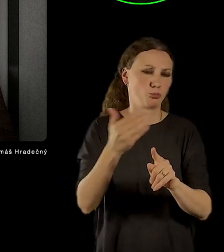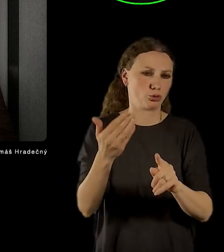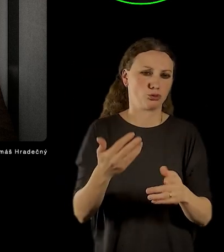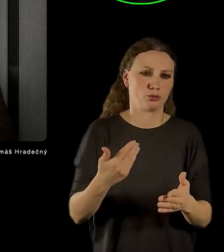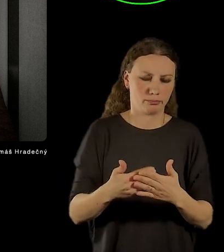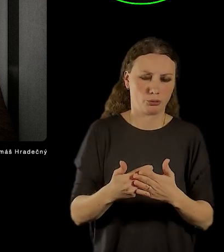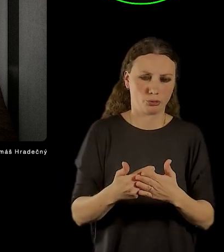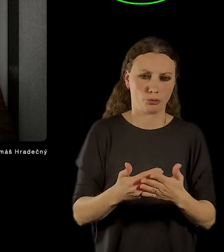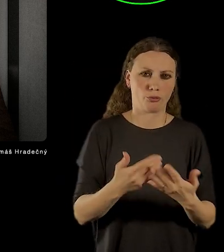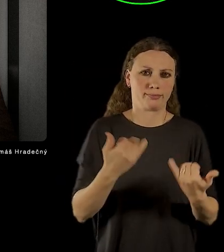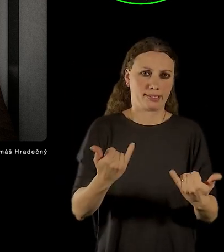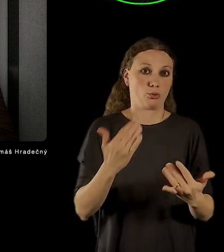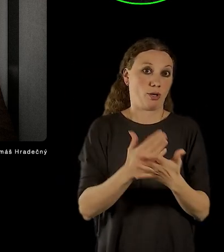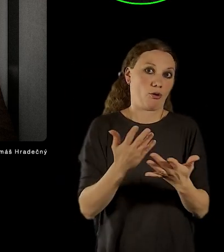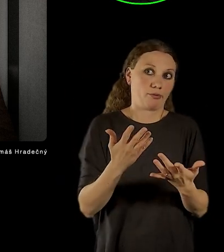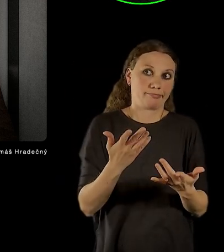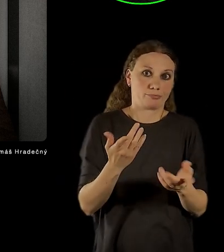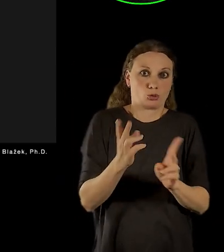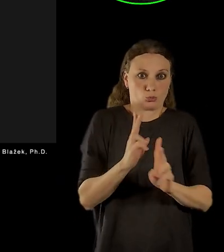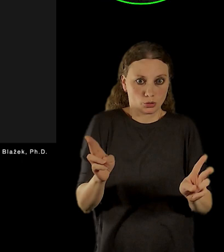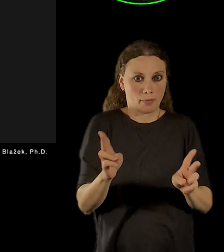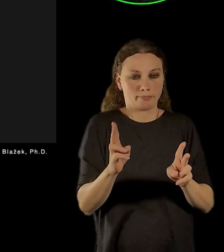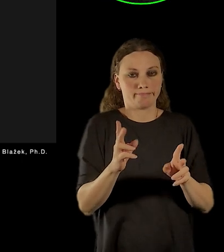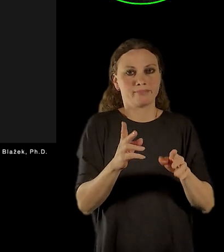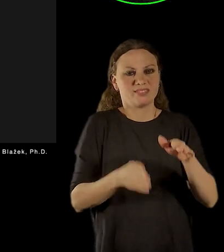realizovány novodobé příčky.